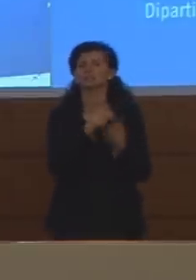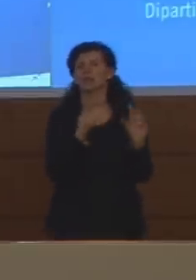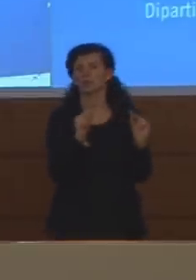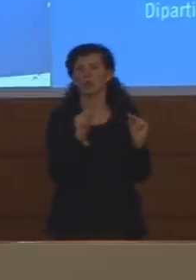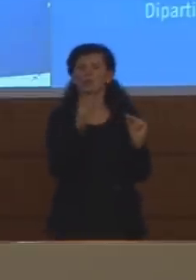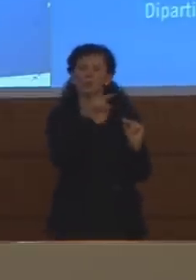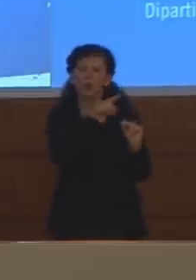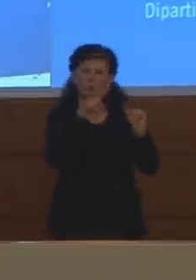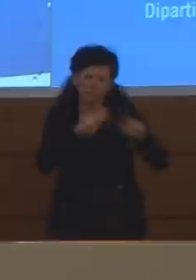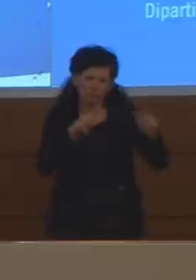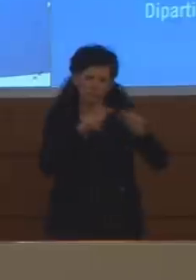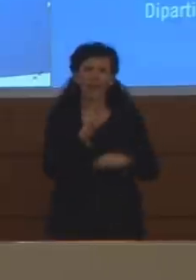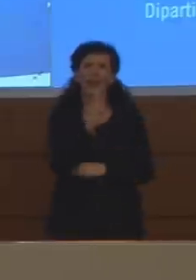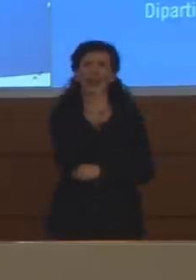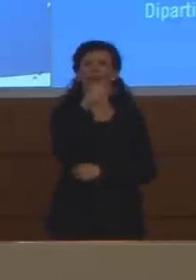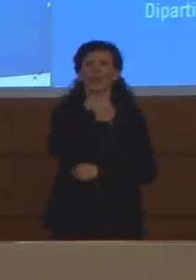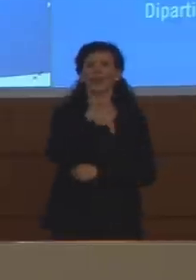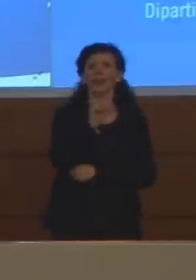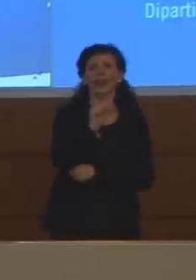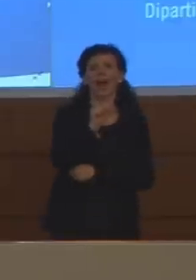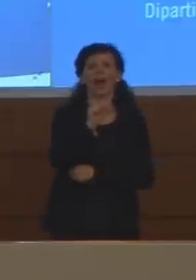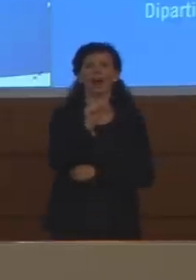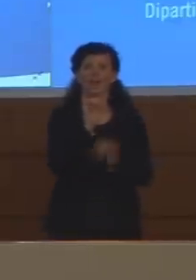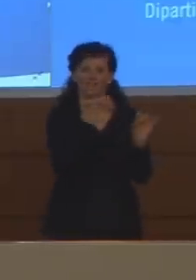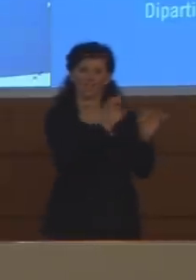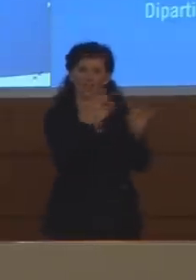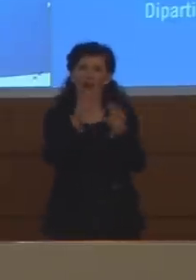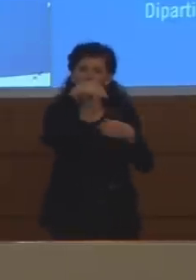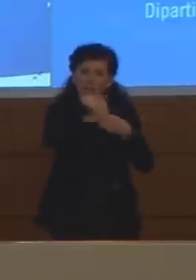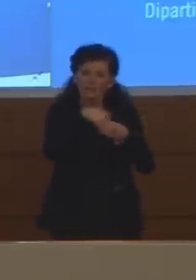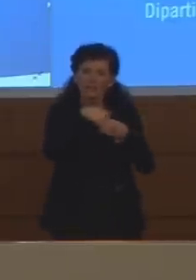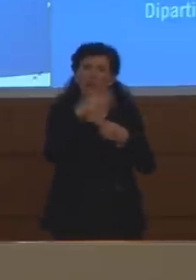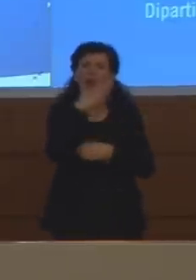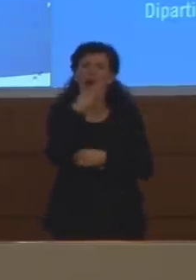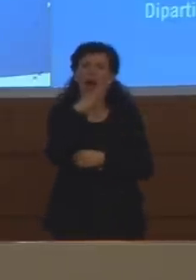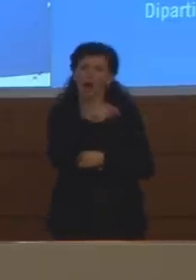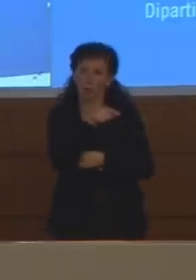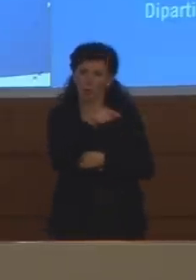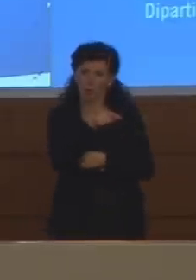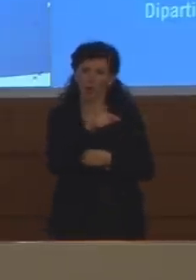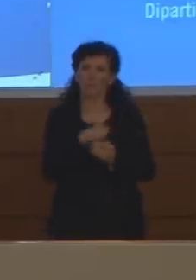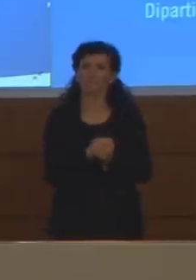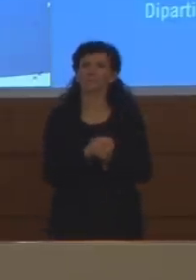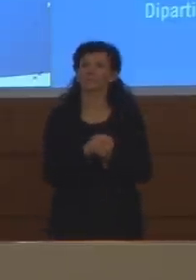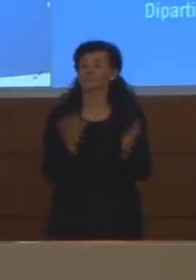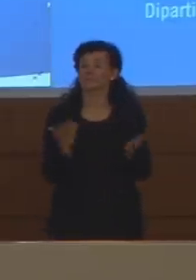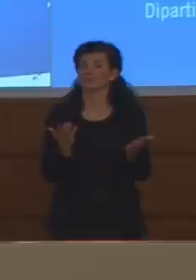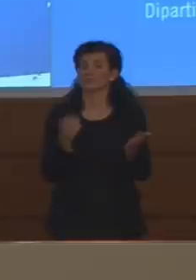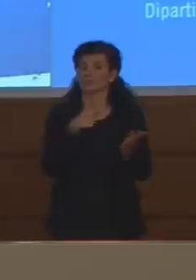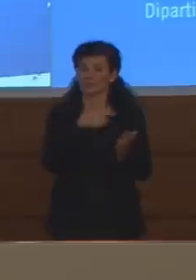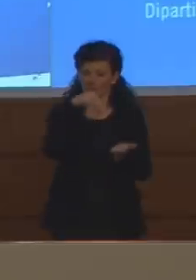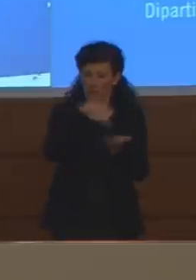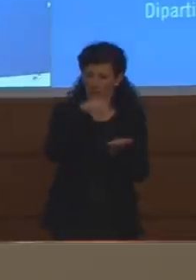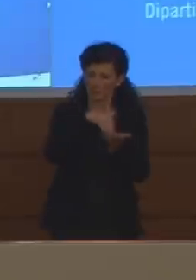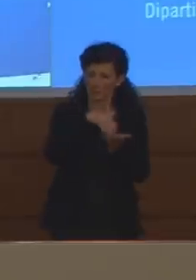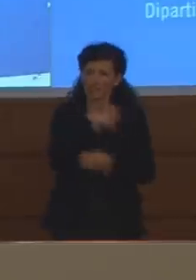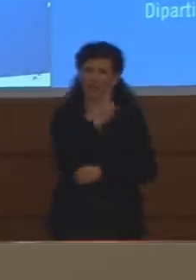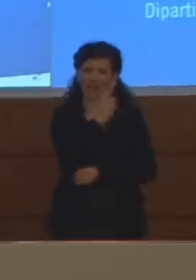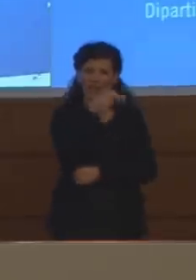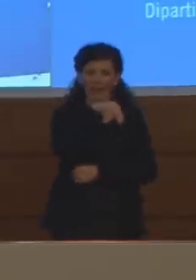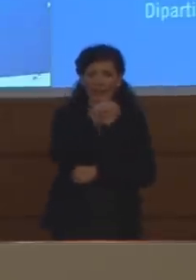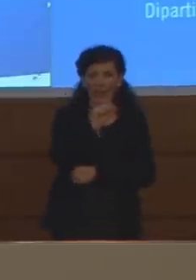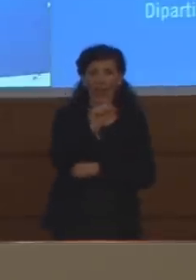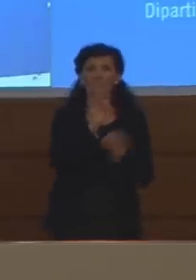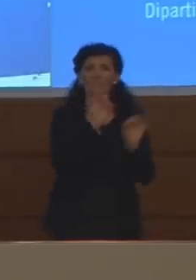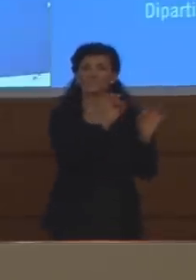'RNA virale in campioni di acqua e di acqua reflu anche. Ora, la presenza di RNA virale